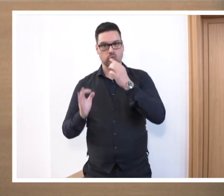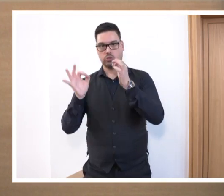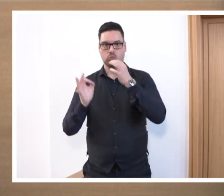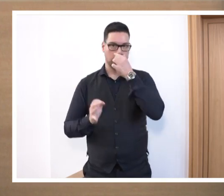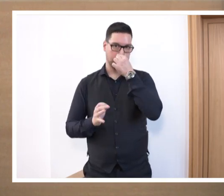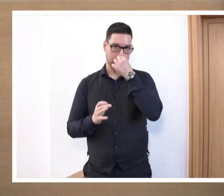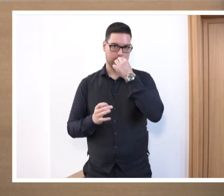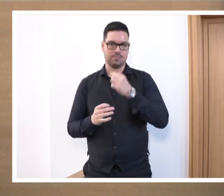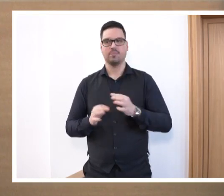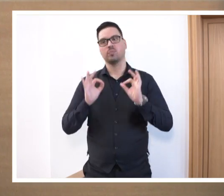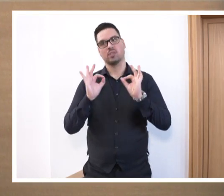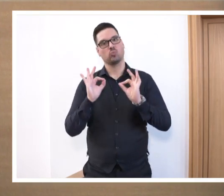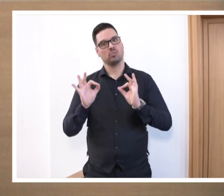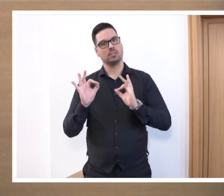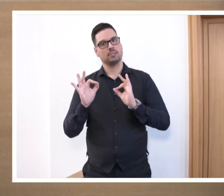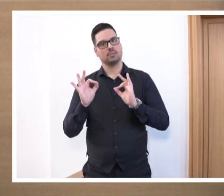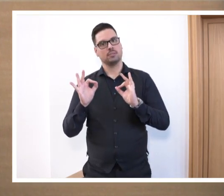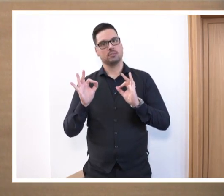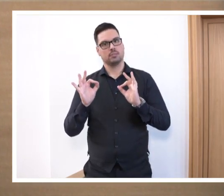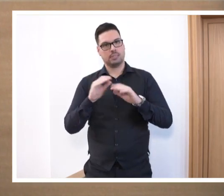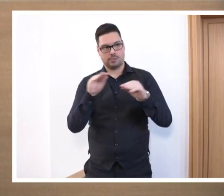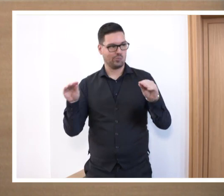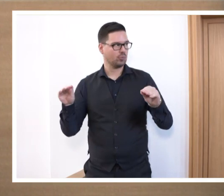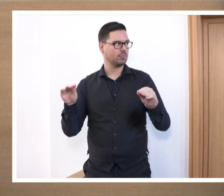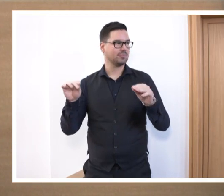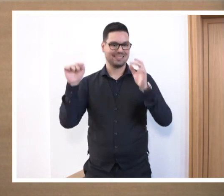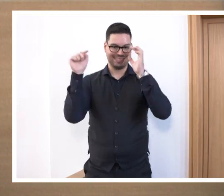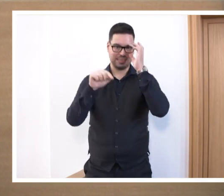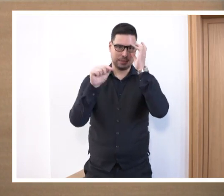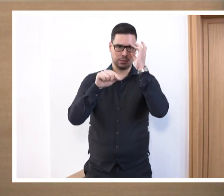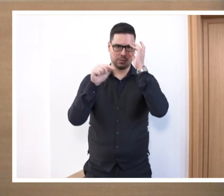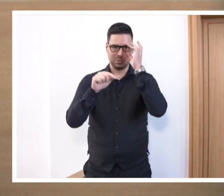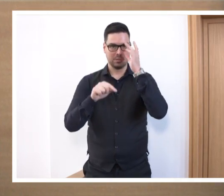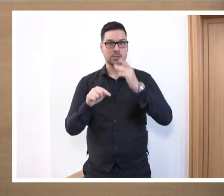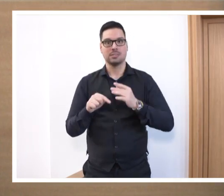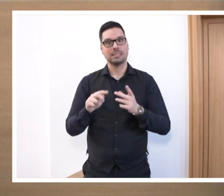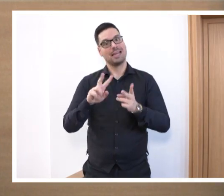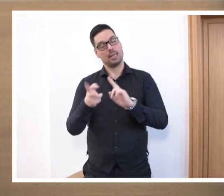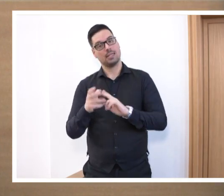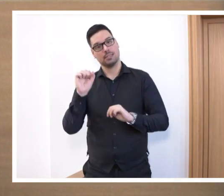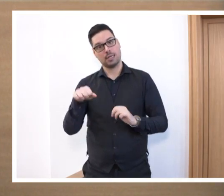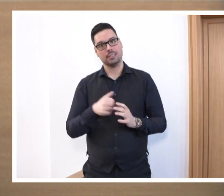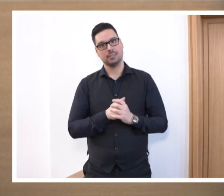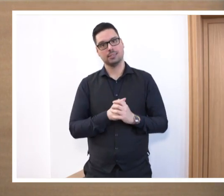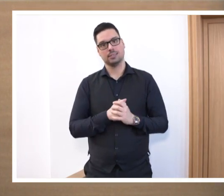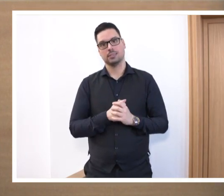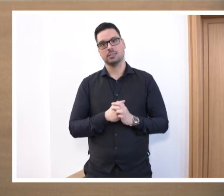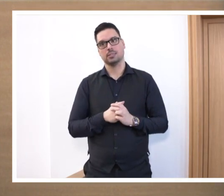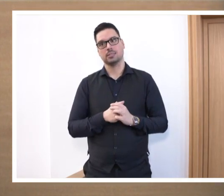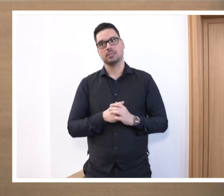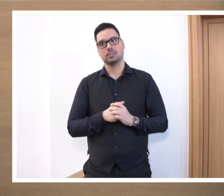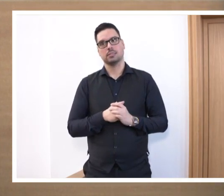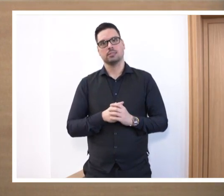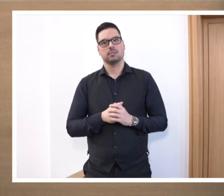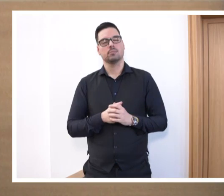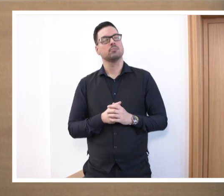Die gute Nachricht ist die, dass diejenigen, die das ändern können, diese Gefahr